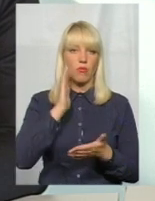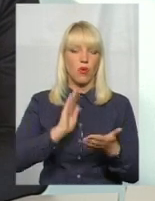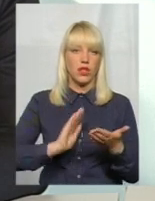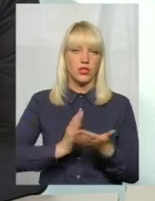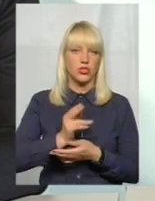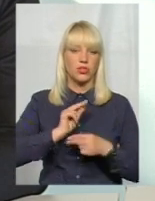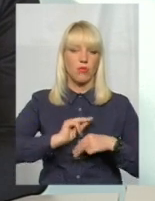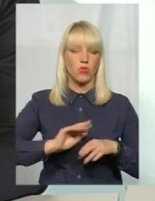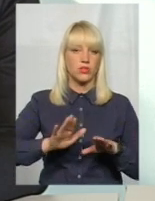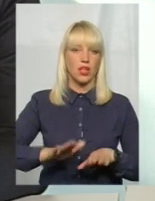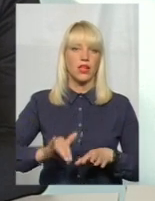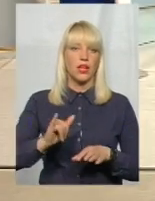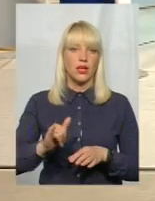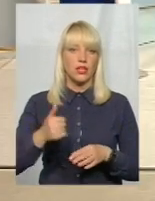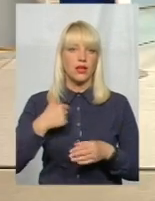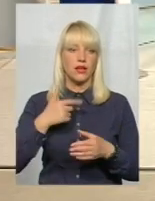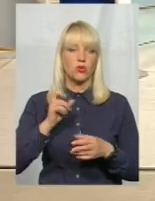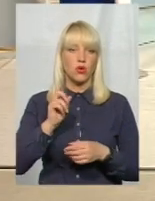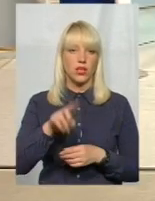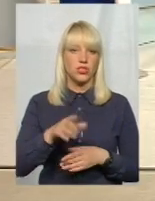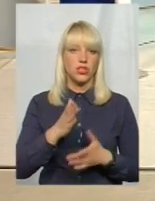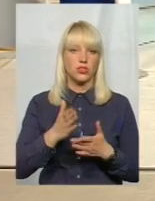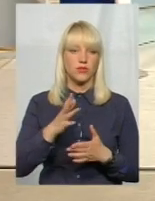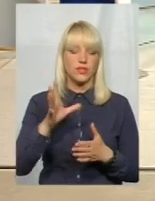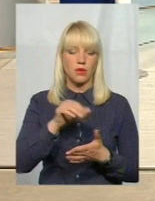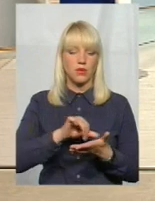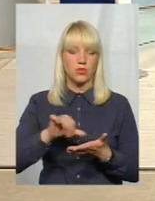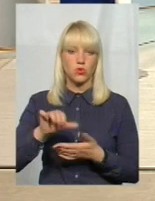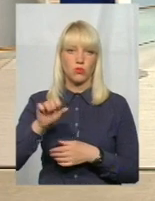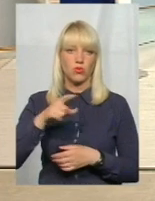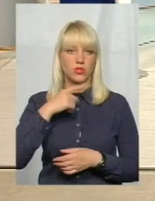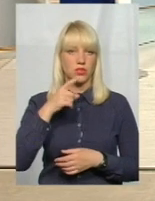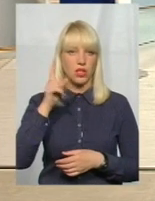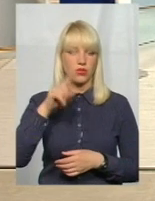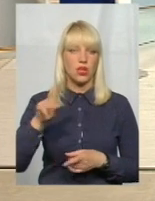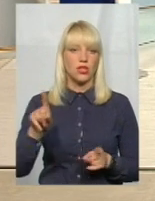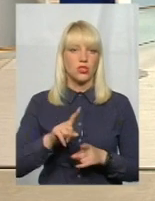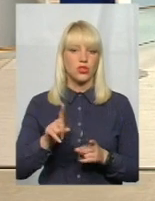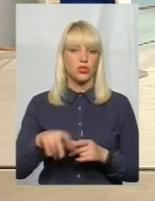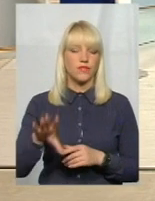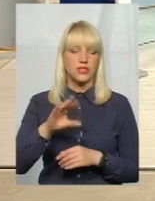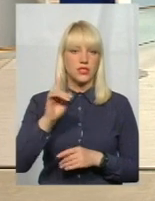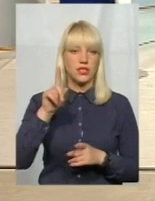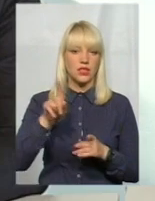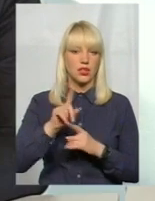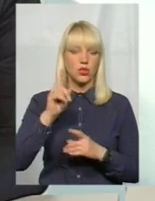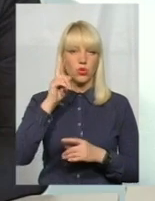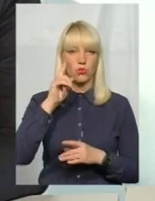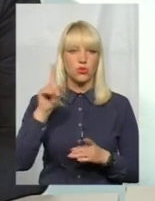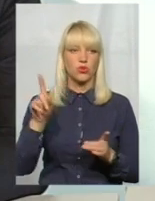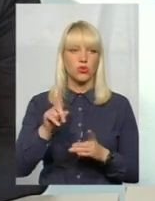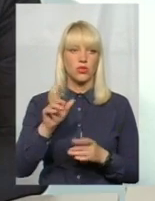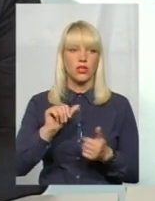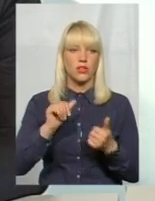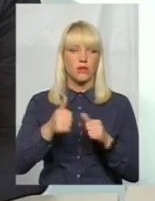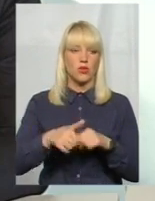І, до речі, як, напевно, всі тут присутні знають, що вже давно витала в повітрі думка, що в нас замінять голову